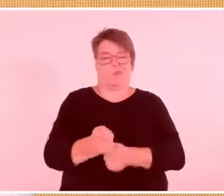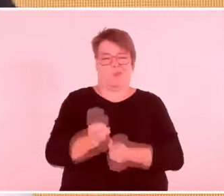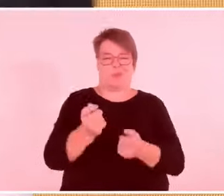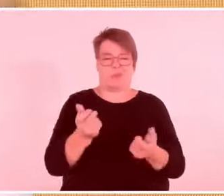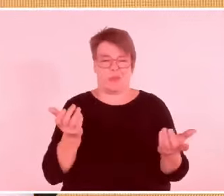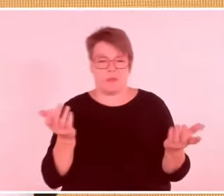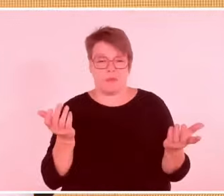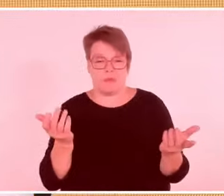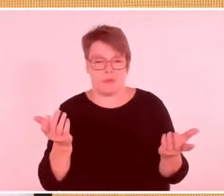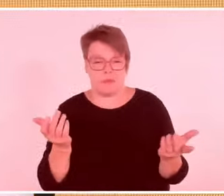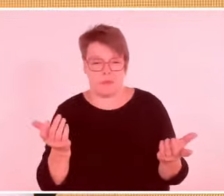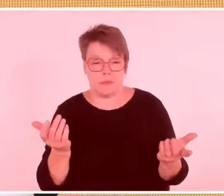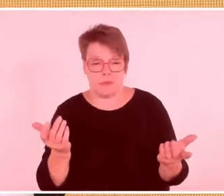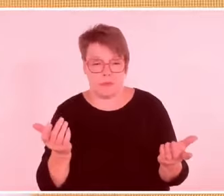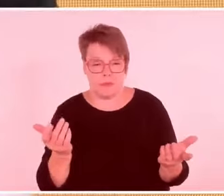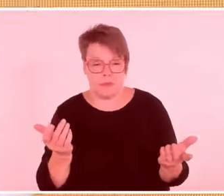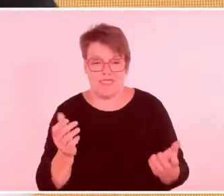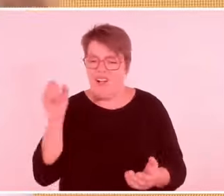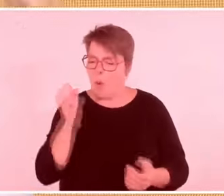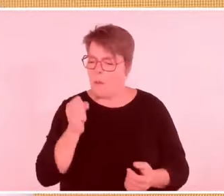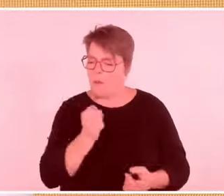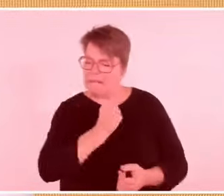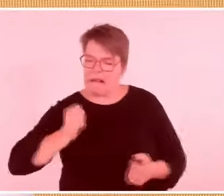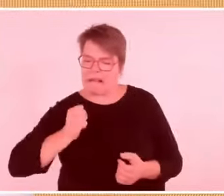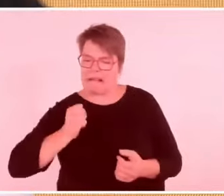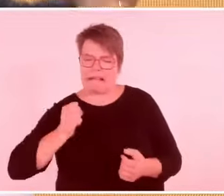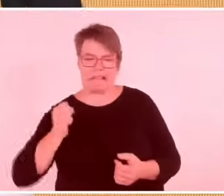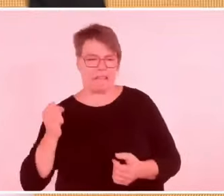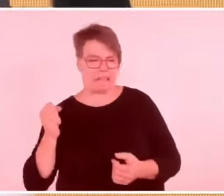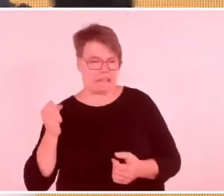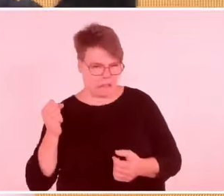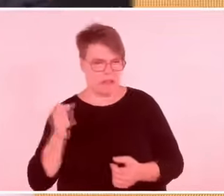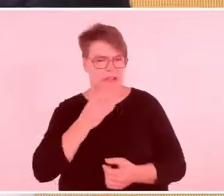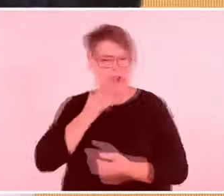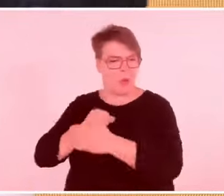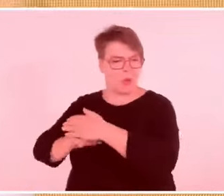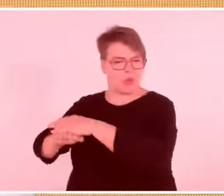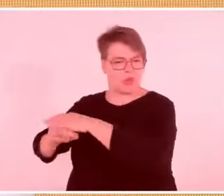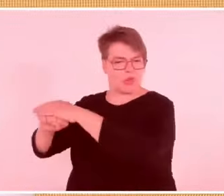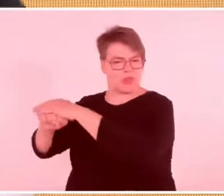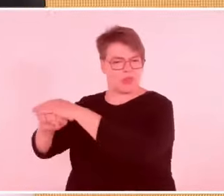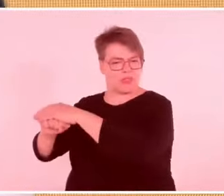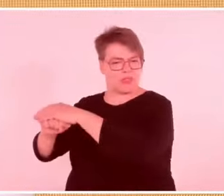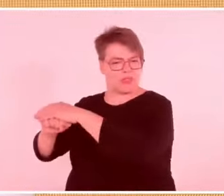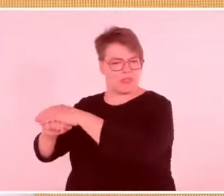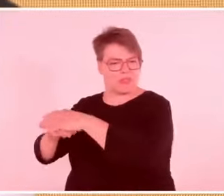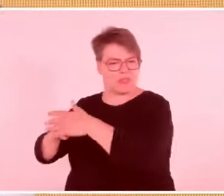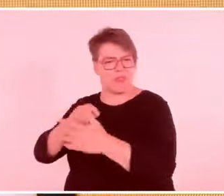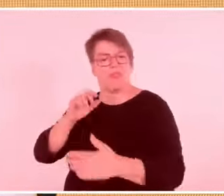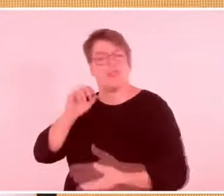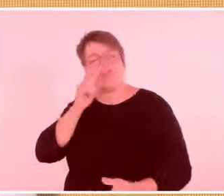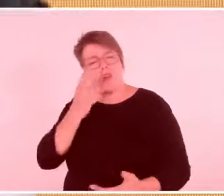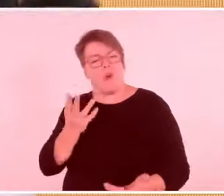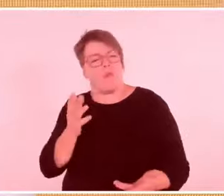der Autoren war von diesem Buch? Reinhard Heidrich, 1936, der Heidrich,